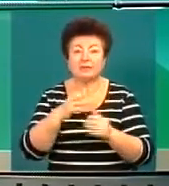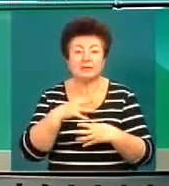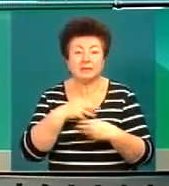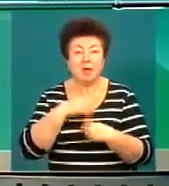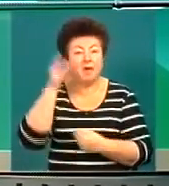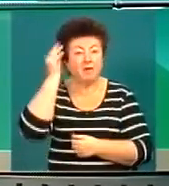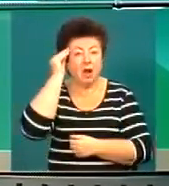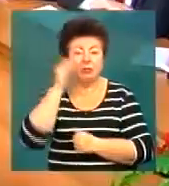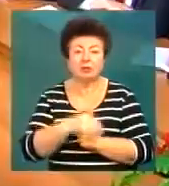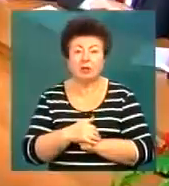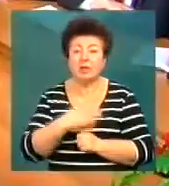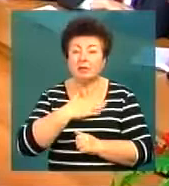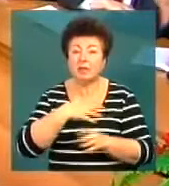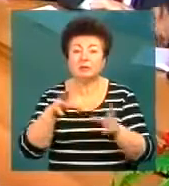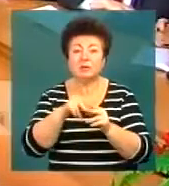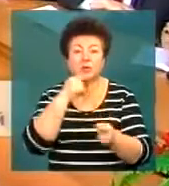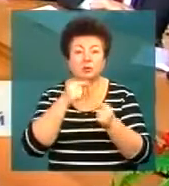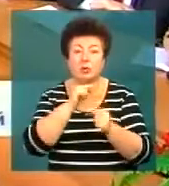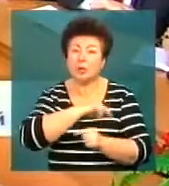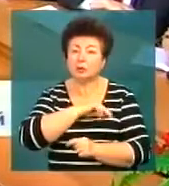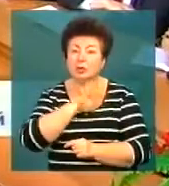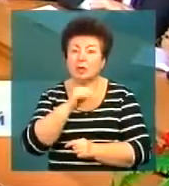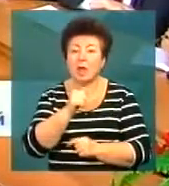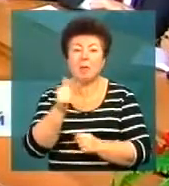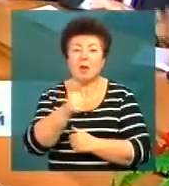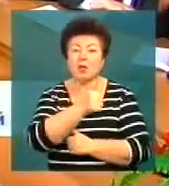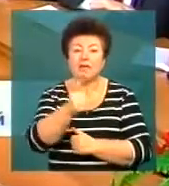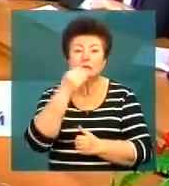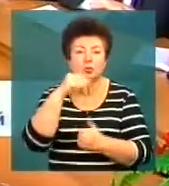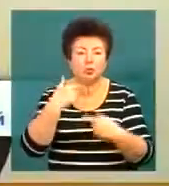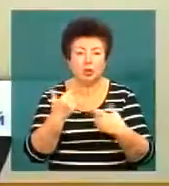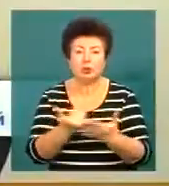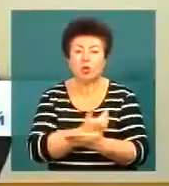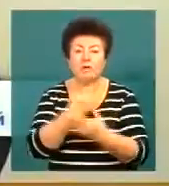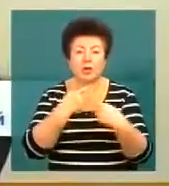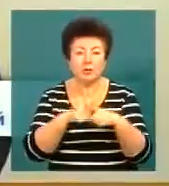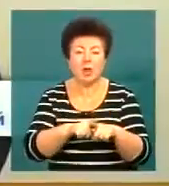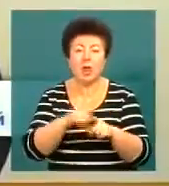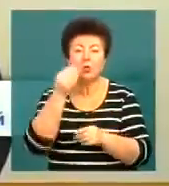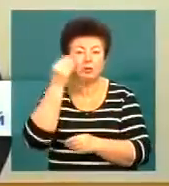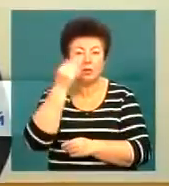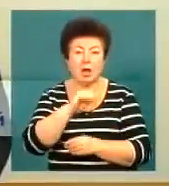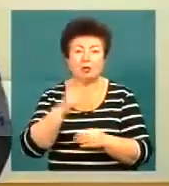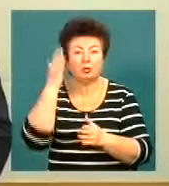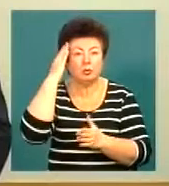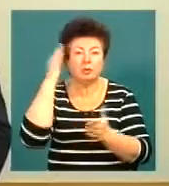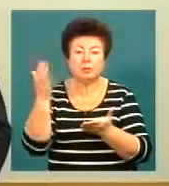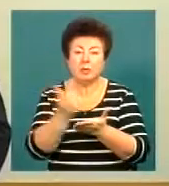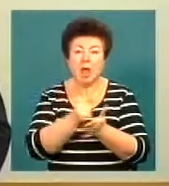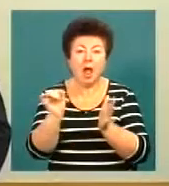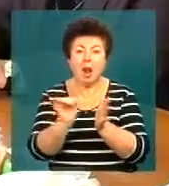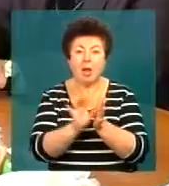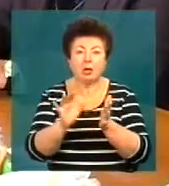нами враженнями. Наші співрозмовники працюють на передовій сучасної технічної науки, вдосконалюючи способи добування